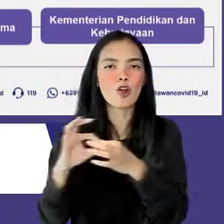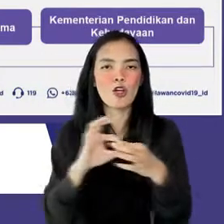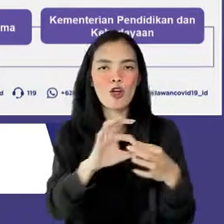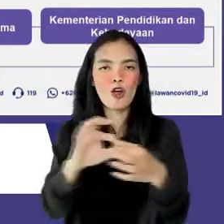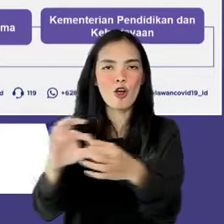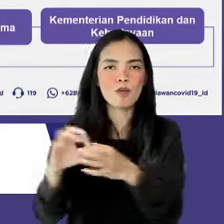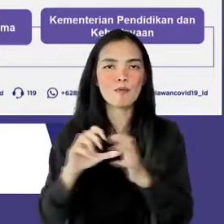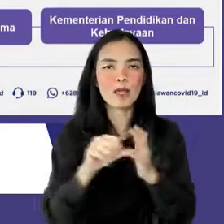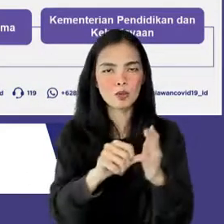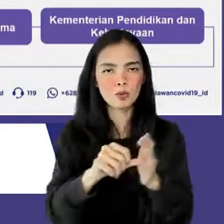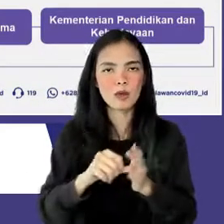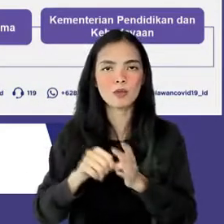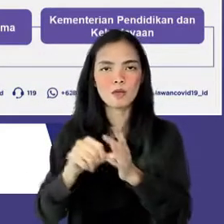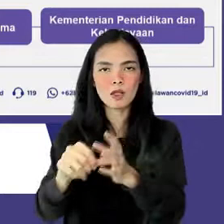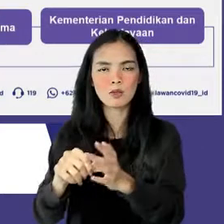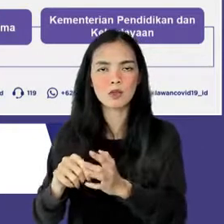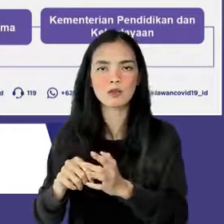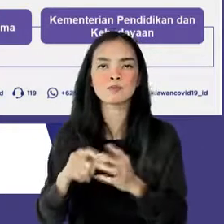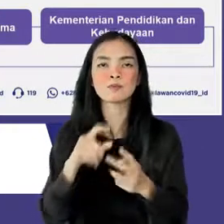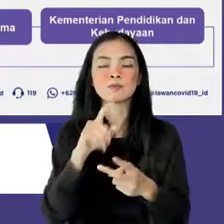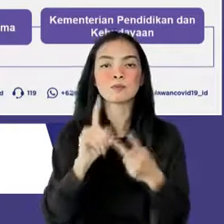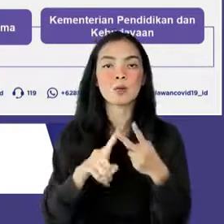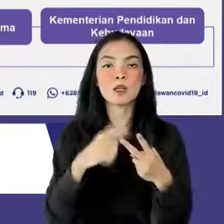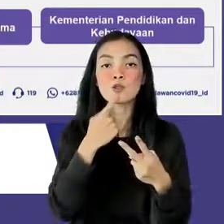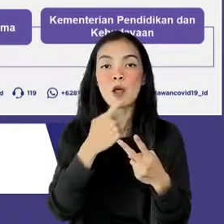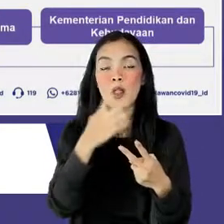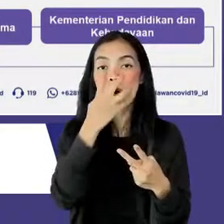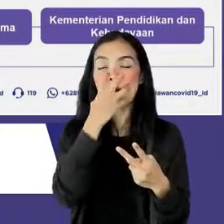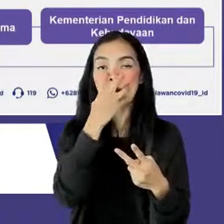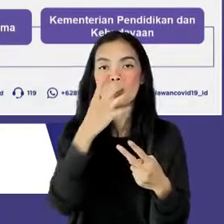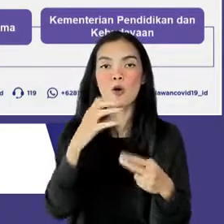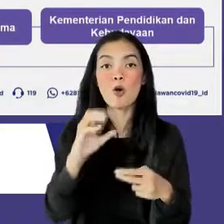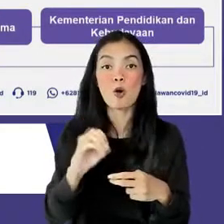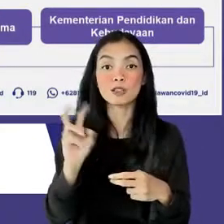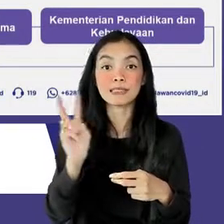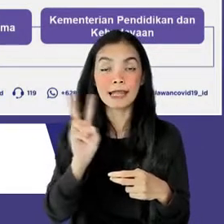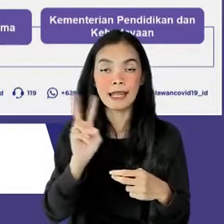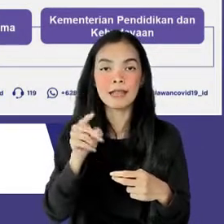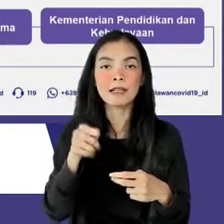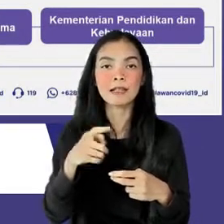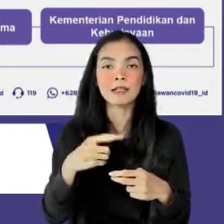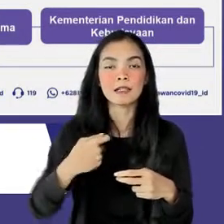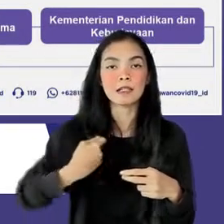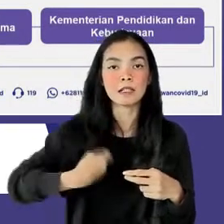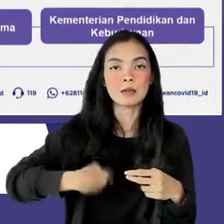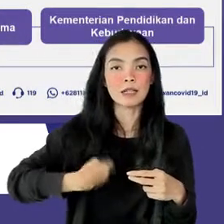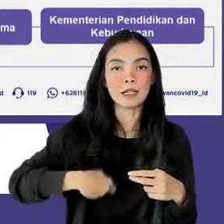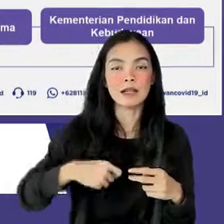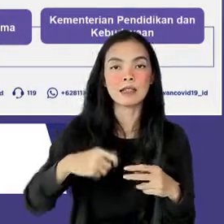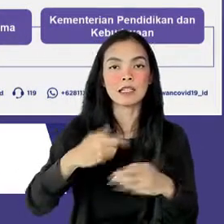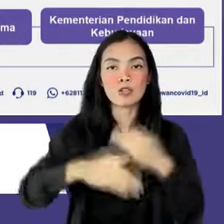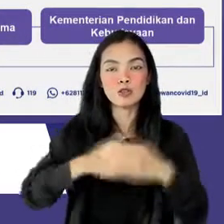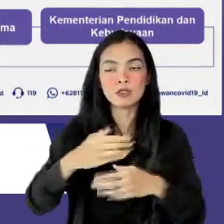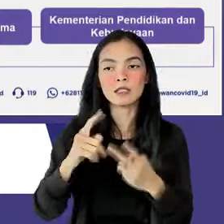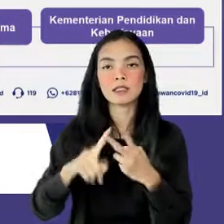terkait kebutuhan pasokan tabung oksigen, maka Kementerian Perindustrian serta Kementerian Badan Usaha milik negara bekerjasama